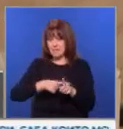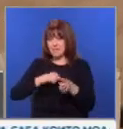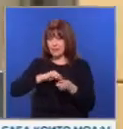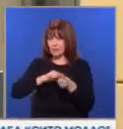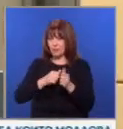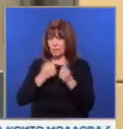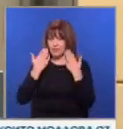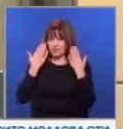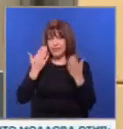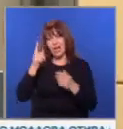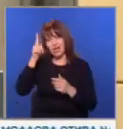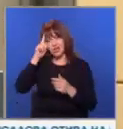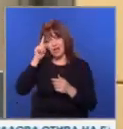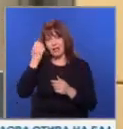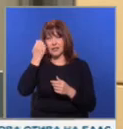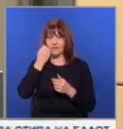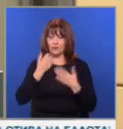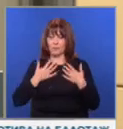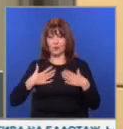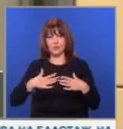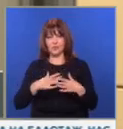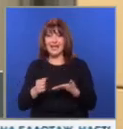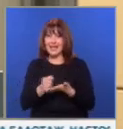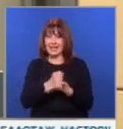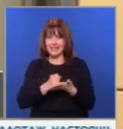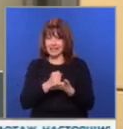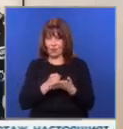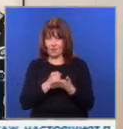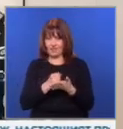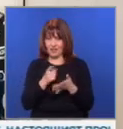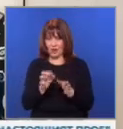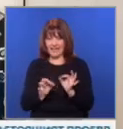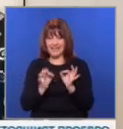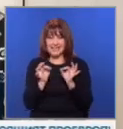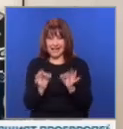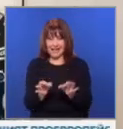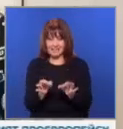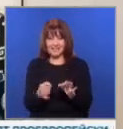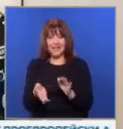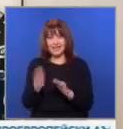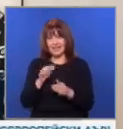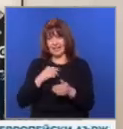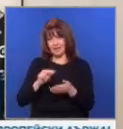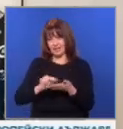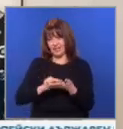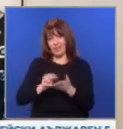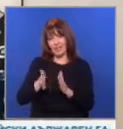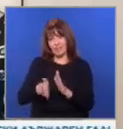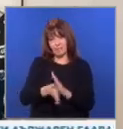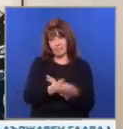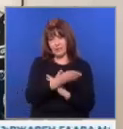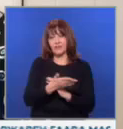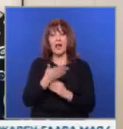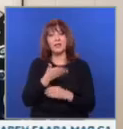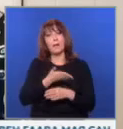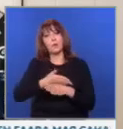жената е изписана в добро състояние. Изликоване от инфекцията, след което, след нашето изписване, жената продължи